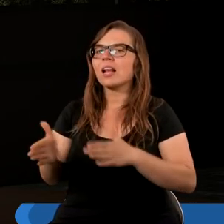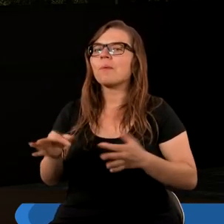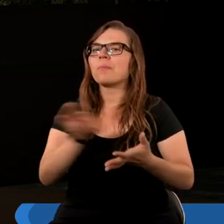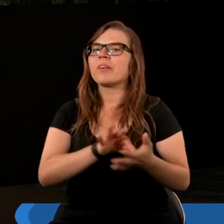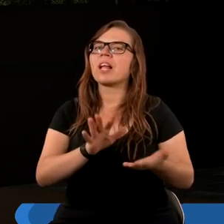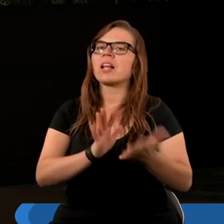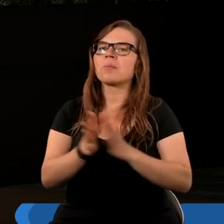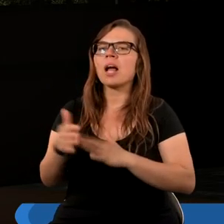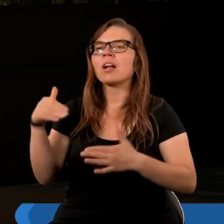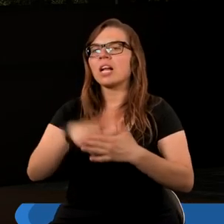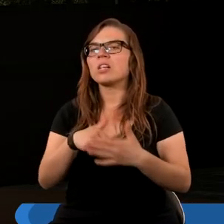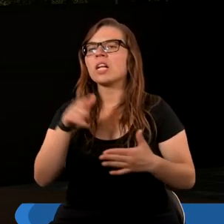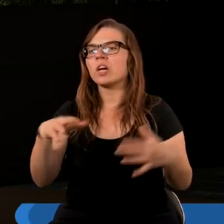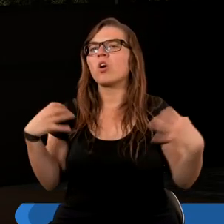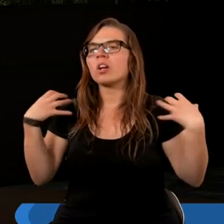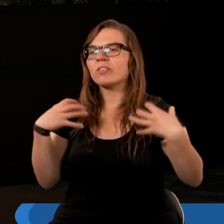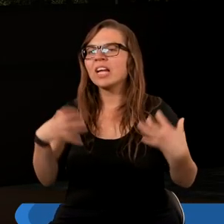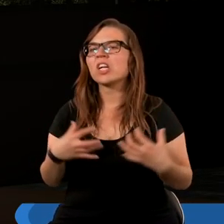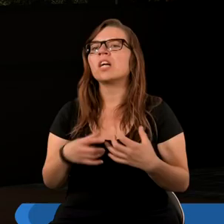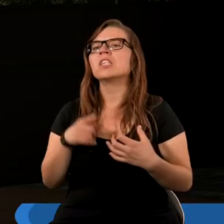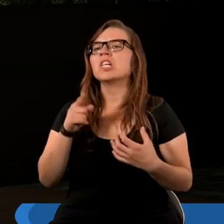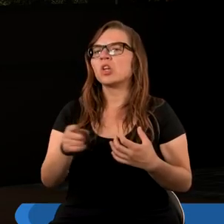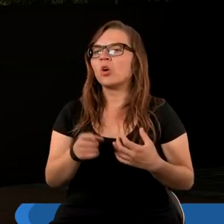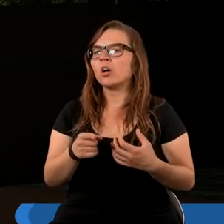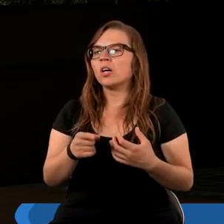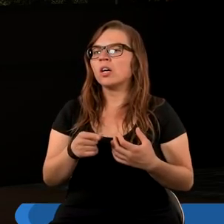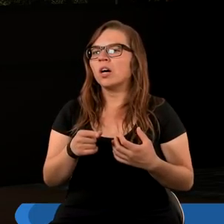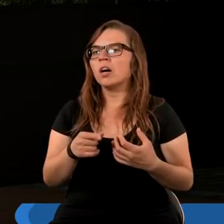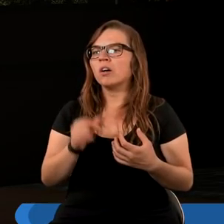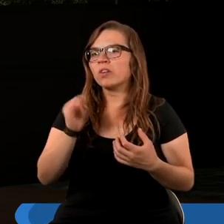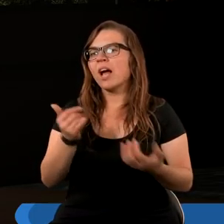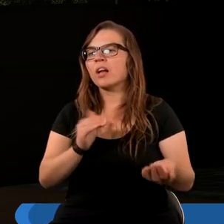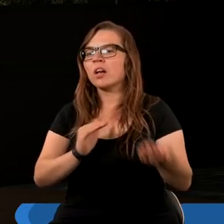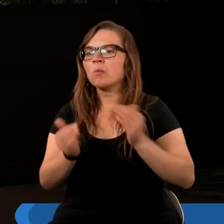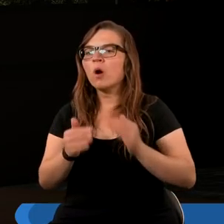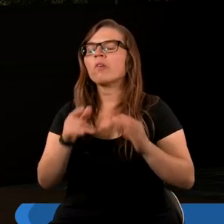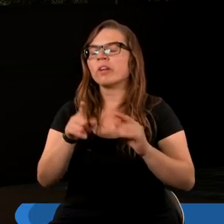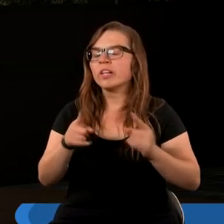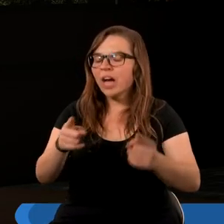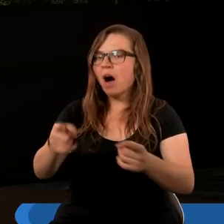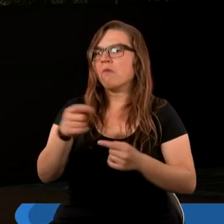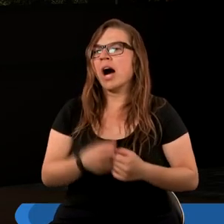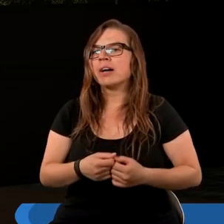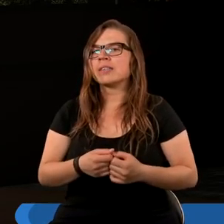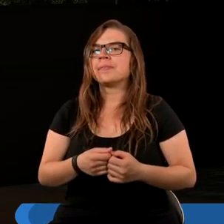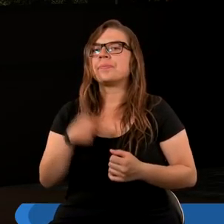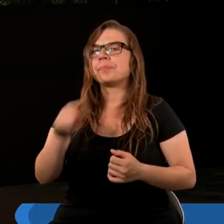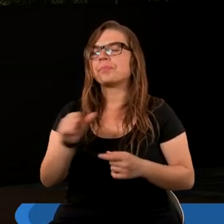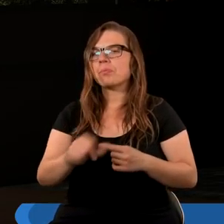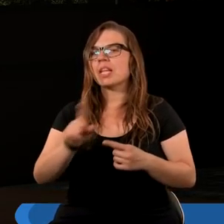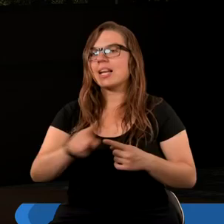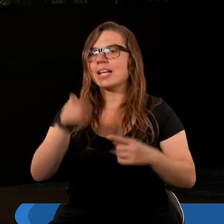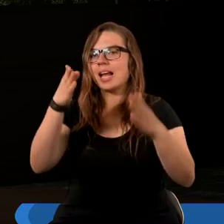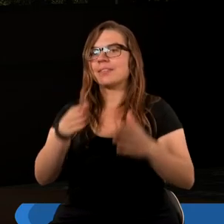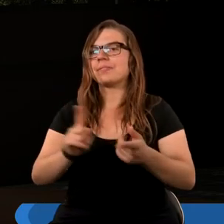pewna zmiana w zachowaniu tego zwierzęcia i w jaki sposób ono działa. I to jest